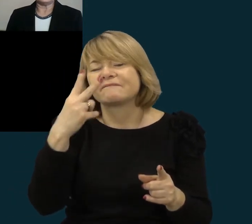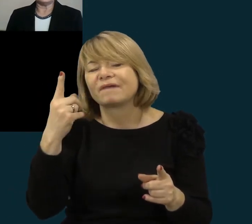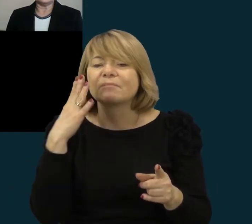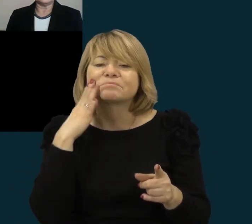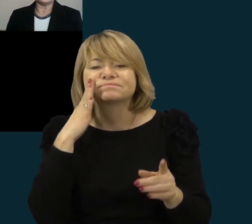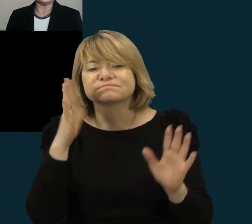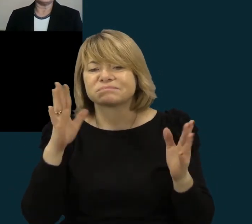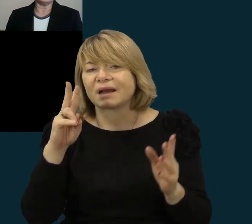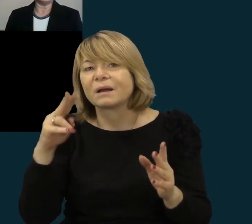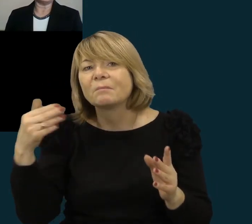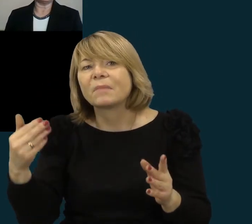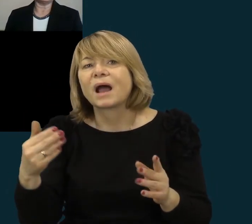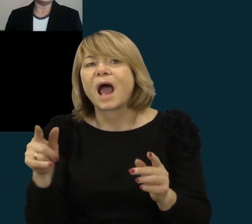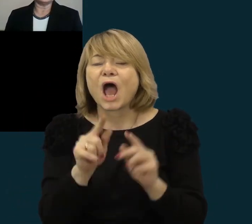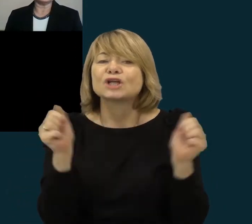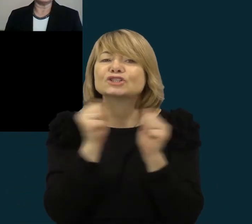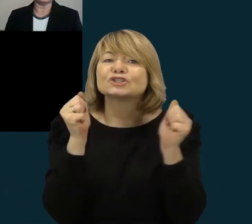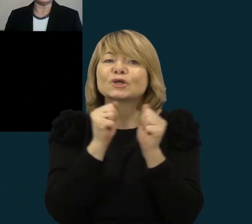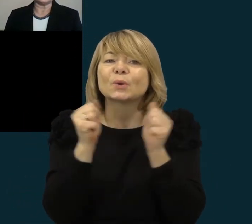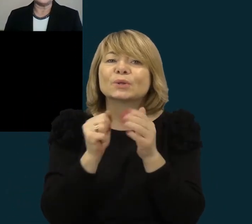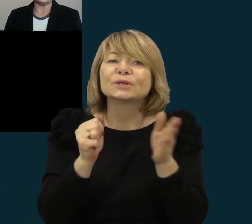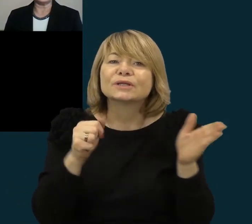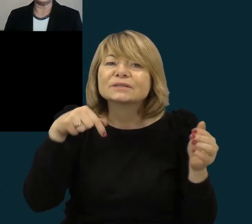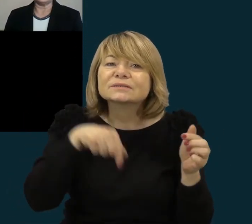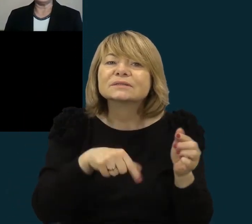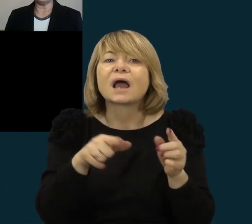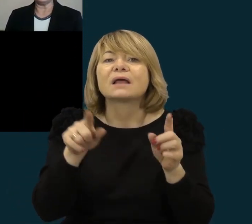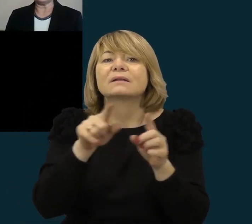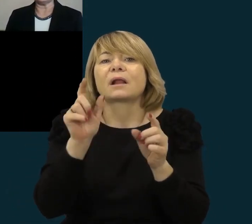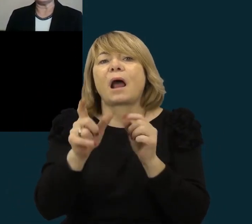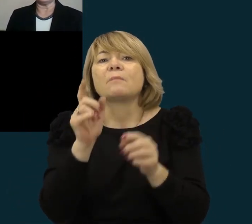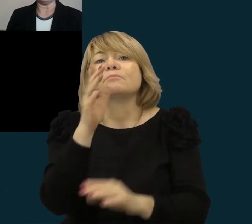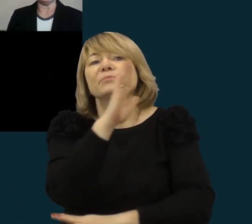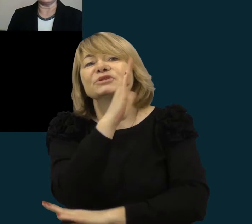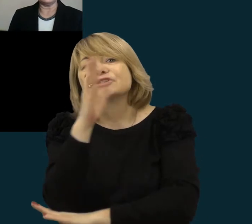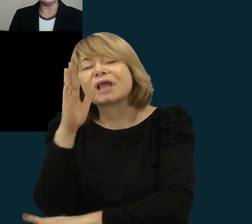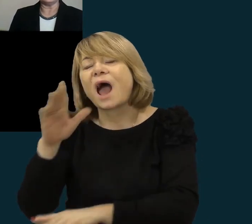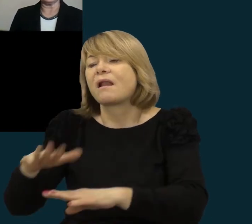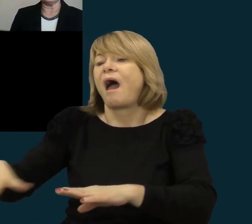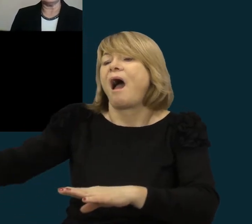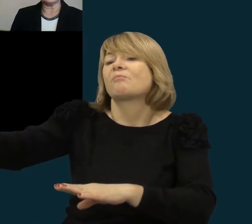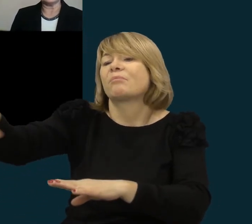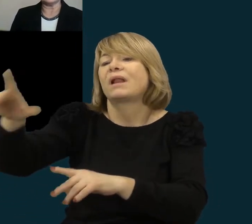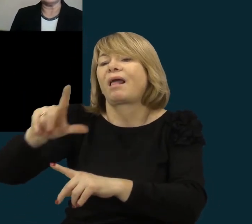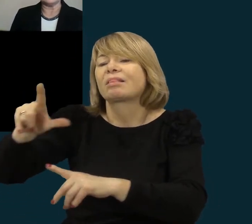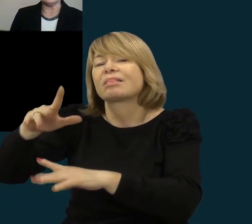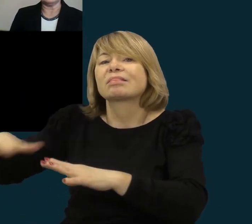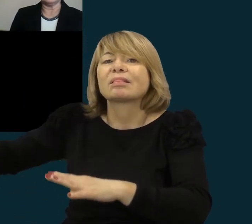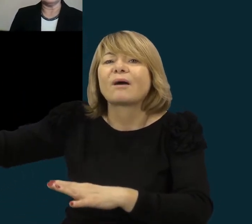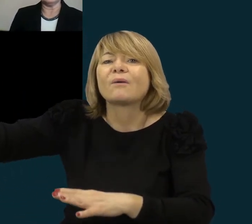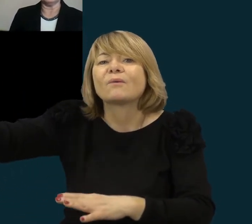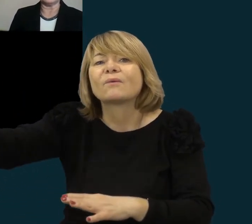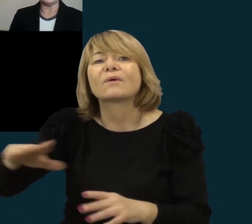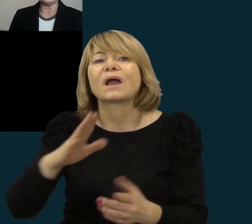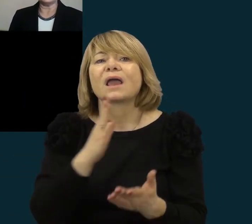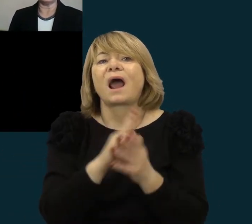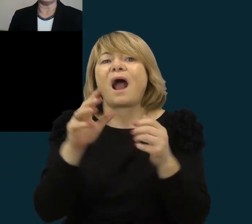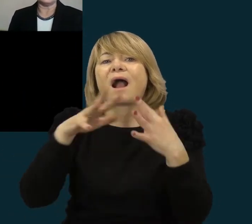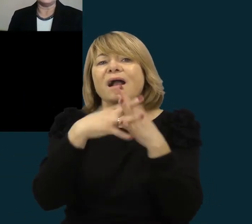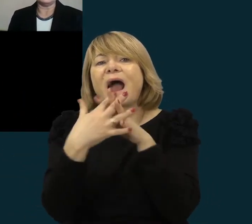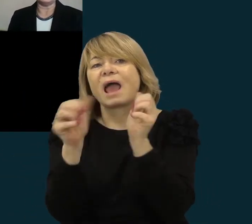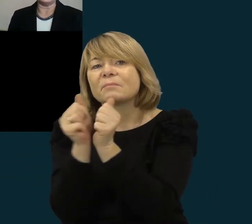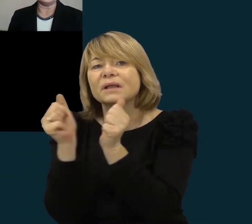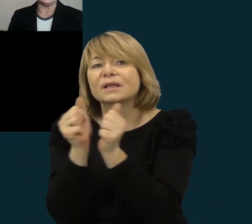kilometrą. Šiaurinio kranto dalies, tūkso miškelis, aplinkį pritikirbami laukai, įsikūrės šie kaimai, daugų raičiai,